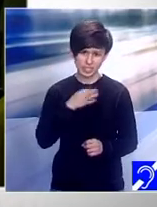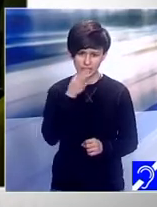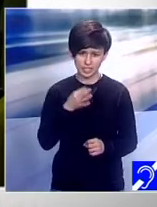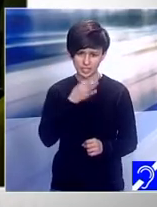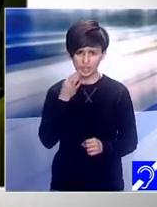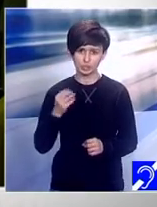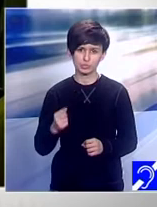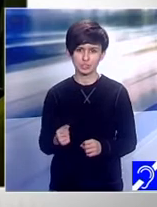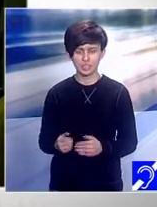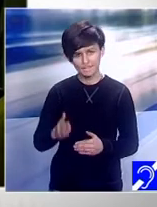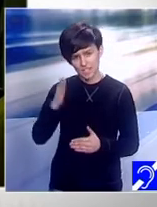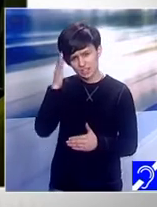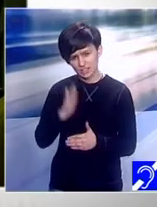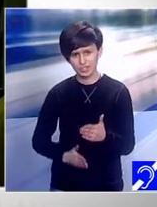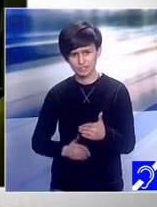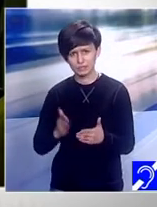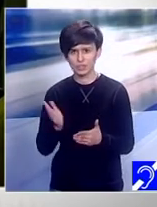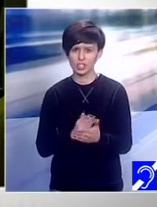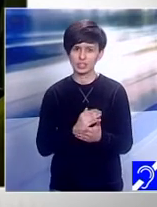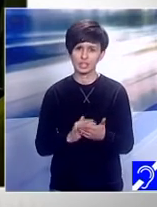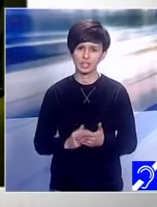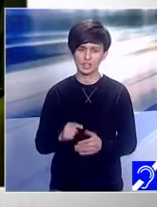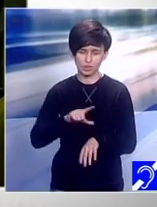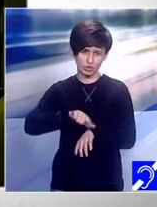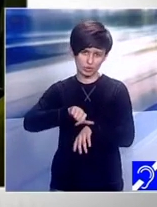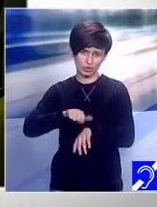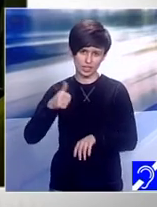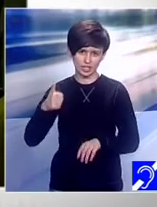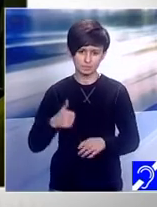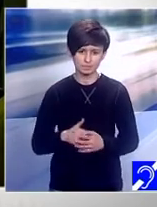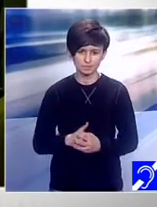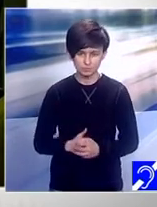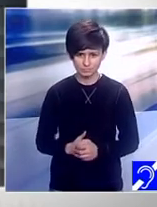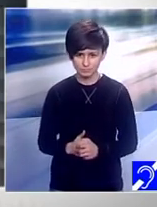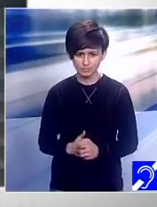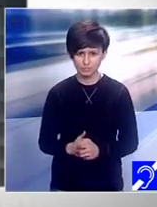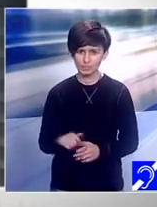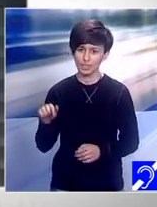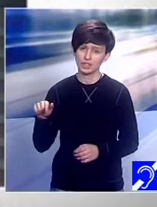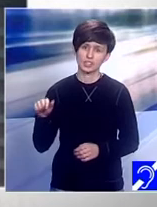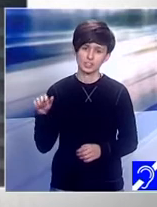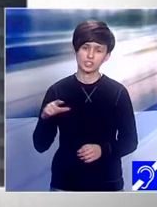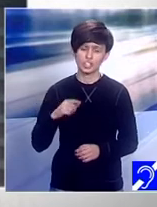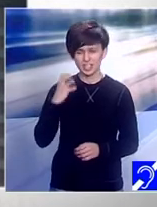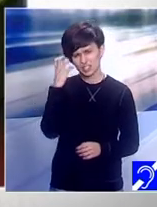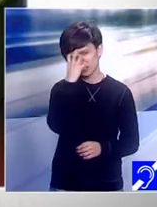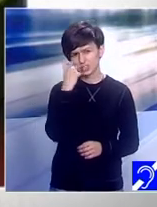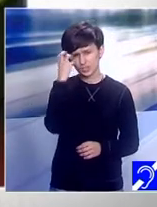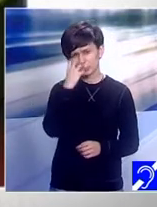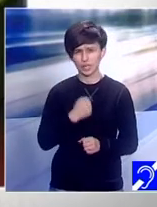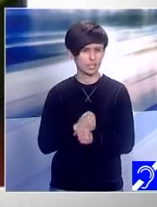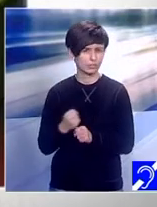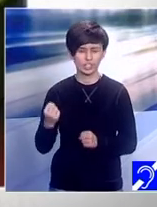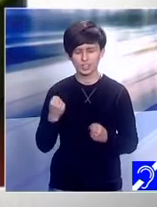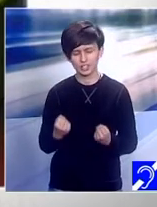vai de mie că-i taie o oră lasă doamne să-i pace o oră dar nu ți-a încărșit că nu-i nicio problemă că-i taie o oră de